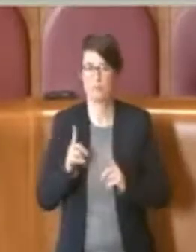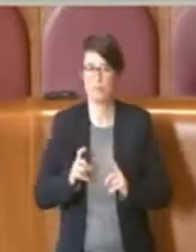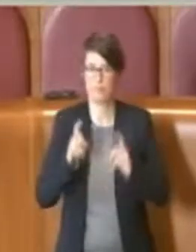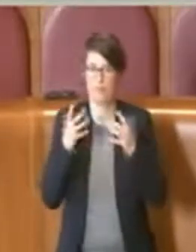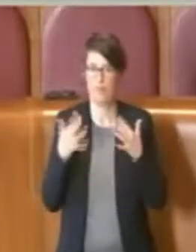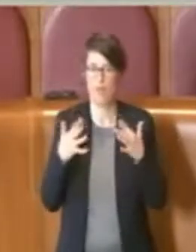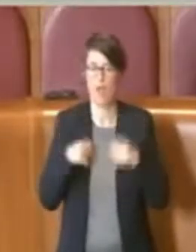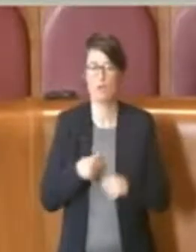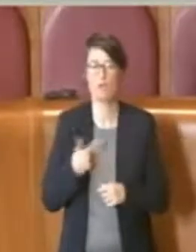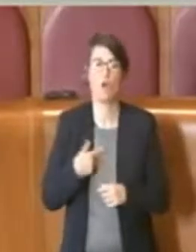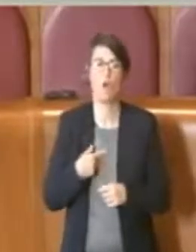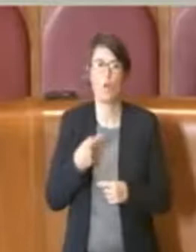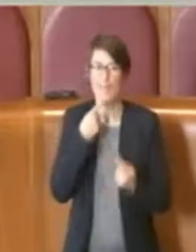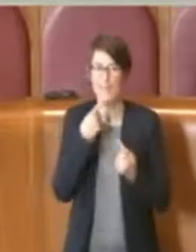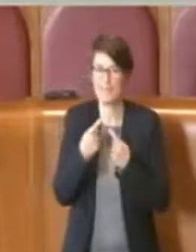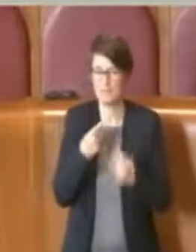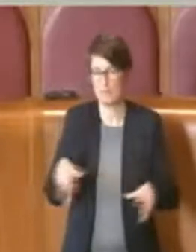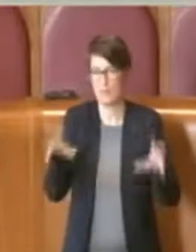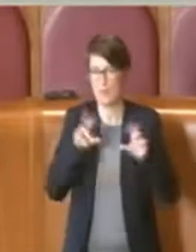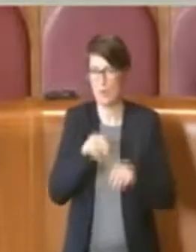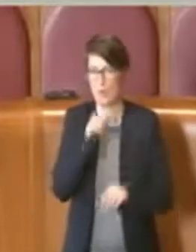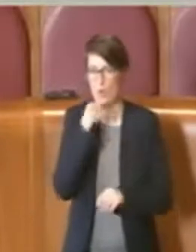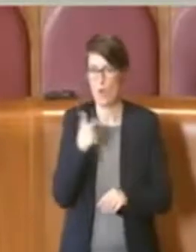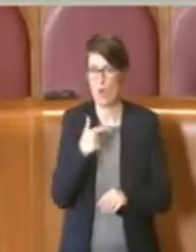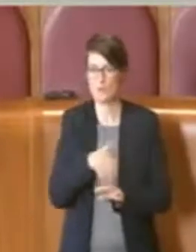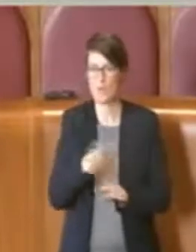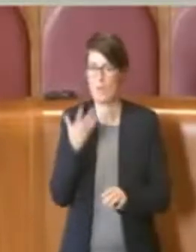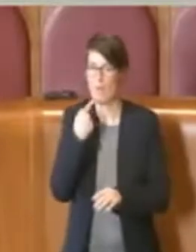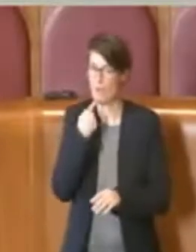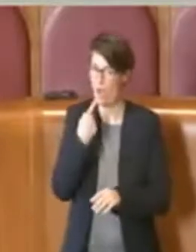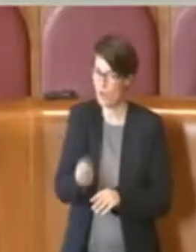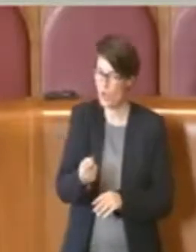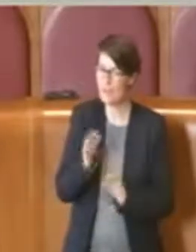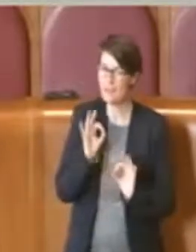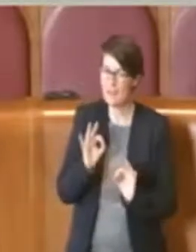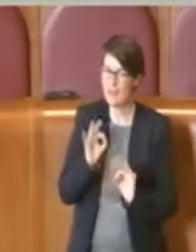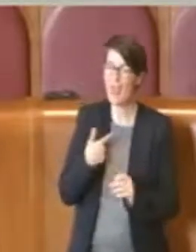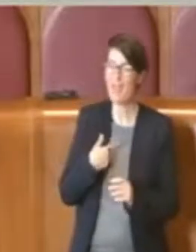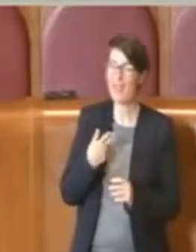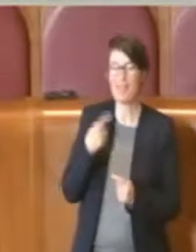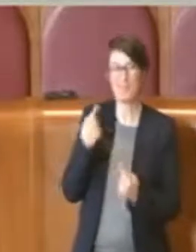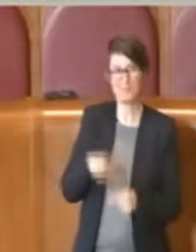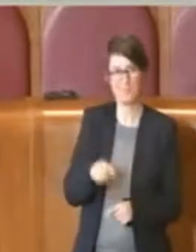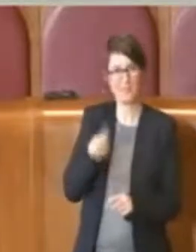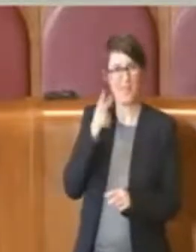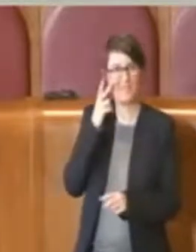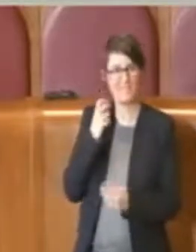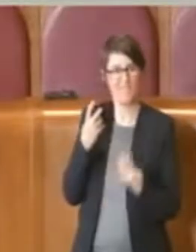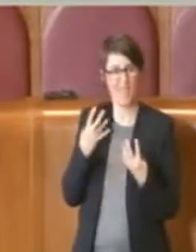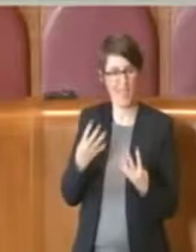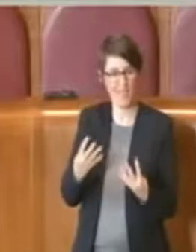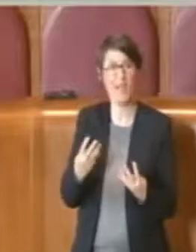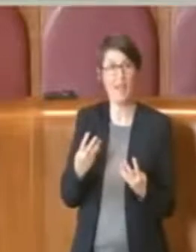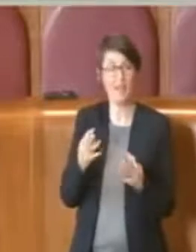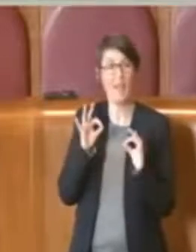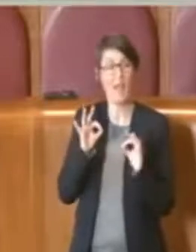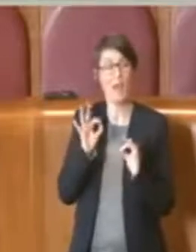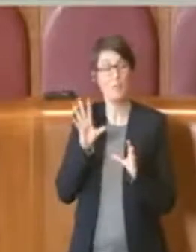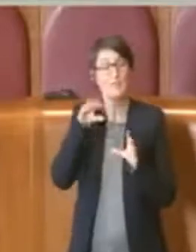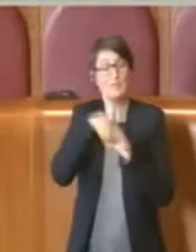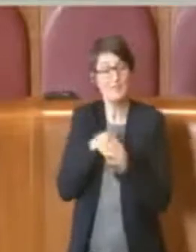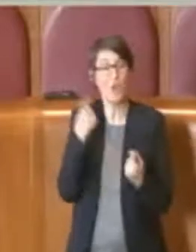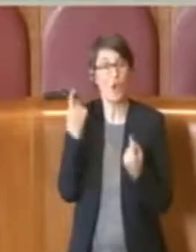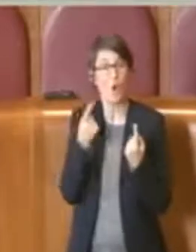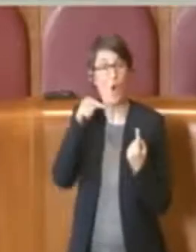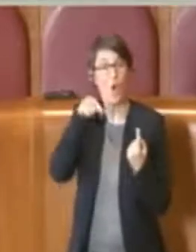che l'aspetto del verde rientra in quel contesto. E noi l'abbiamo sempre detto che il verde l